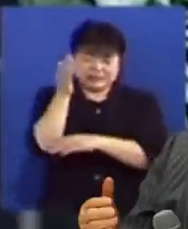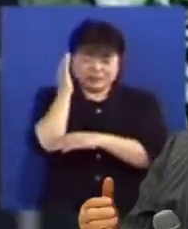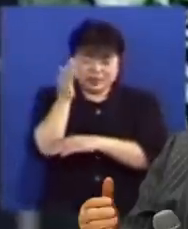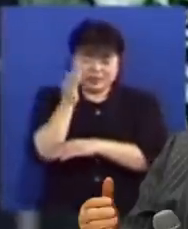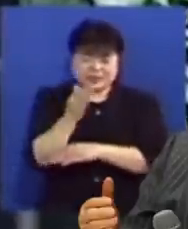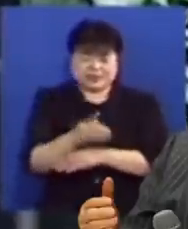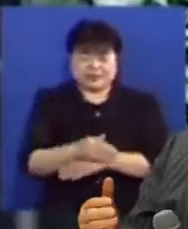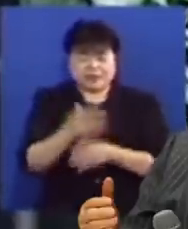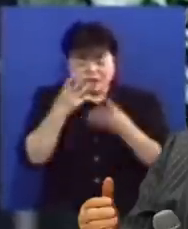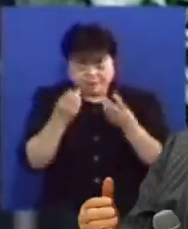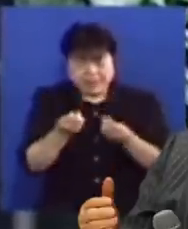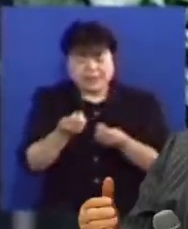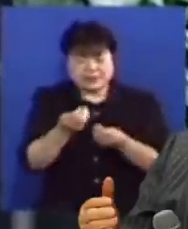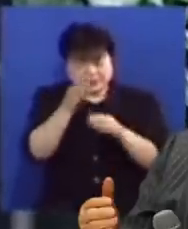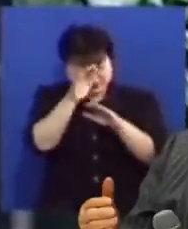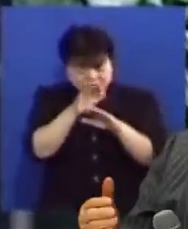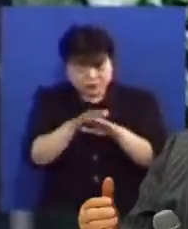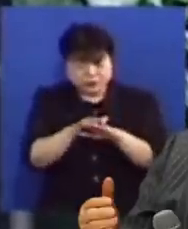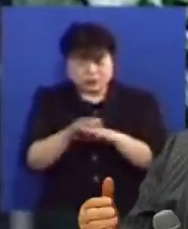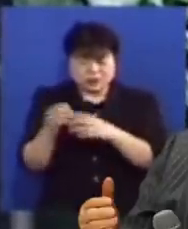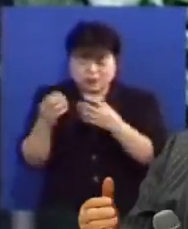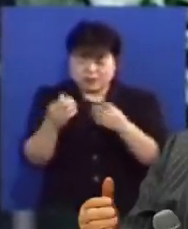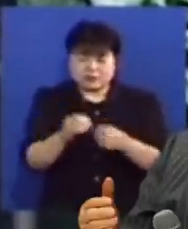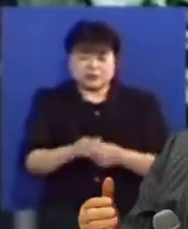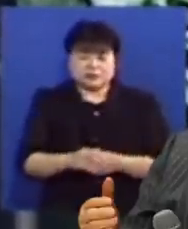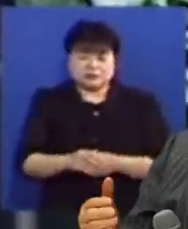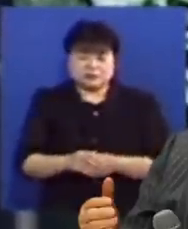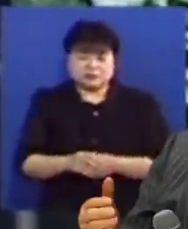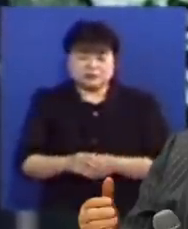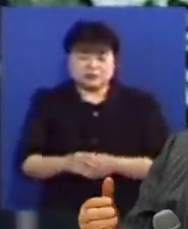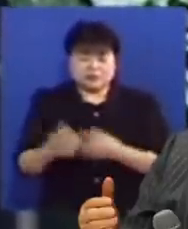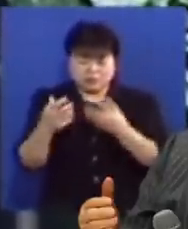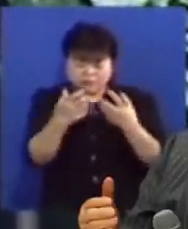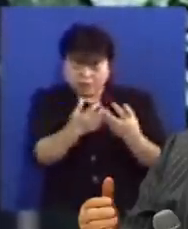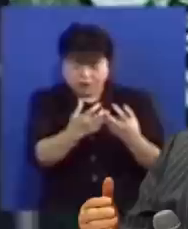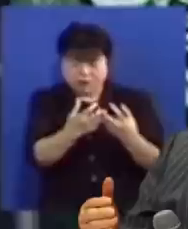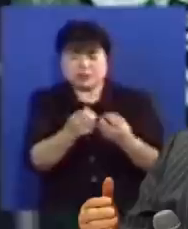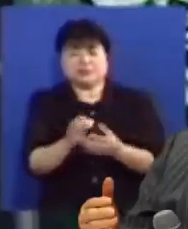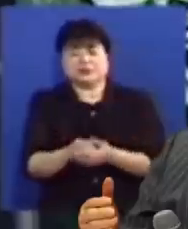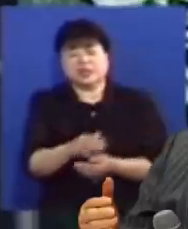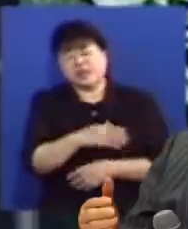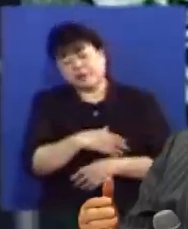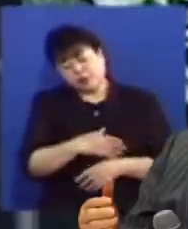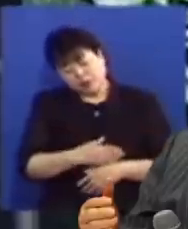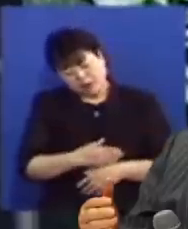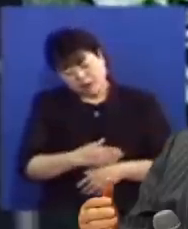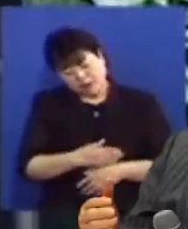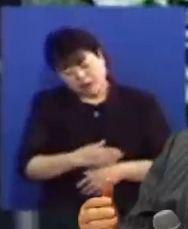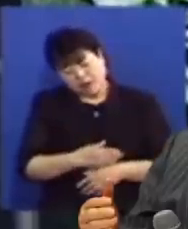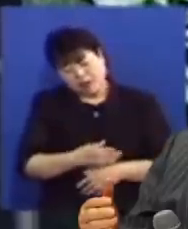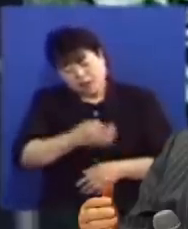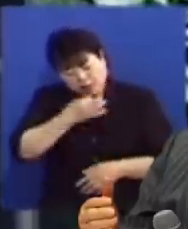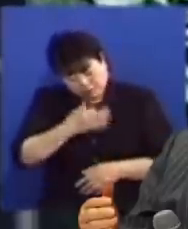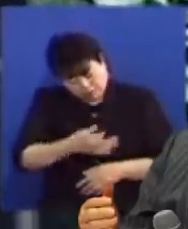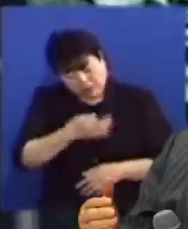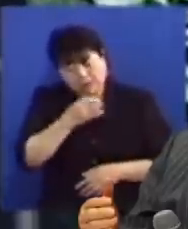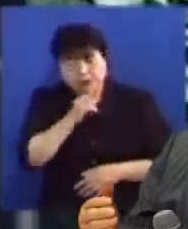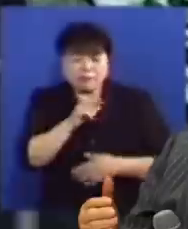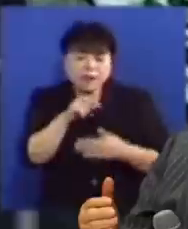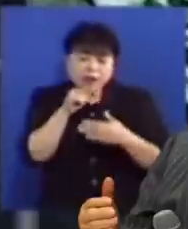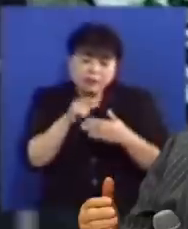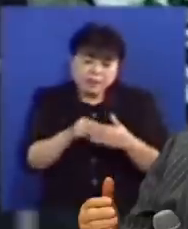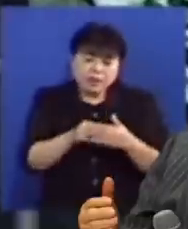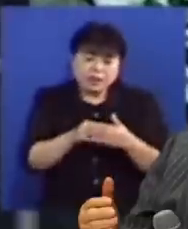수만 수십만 군중이 모였는데 내가 굉장히 피곤하고 고달프고 마음에